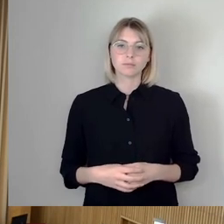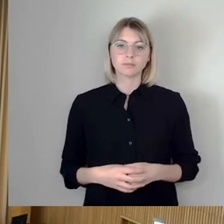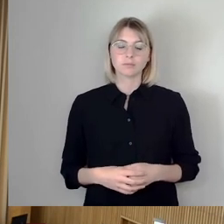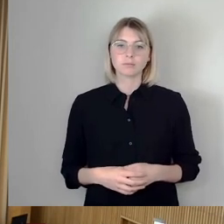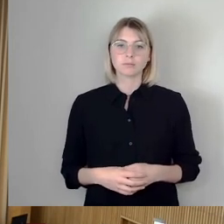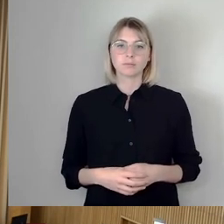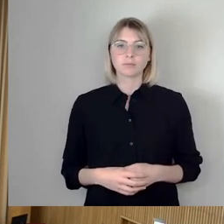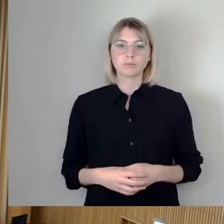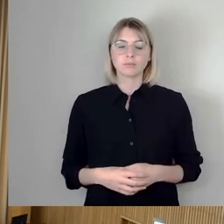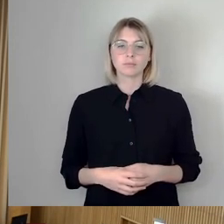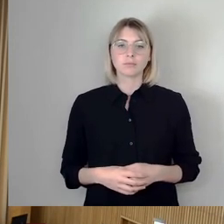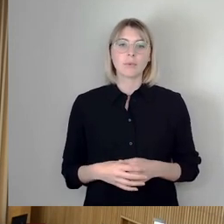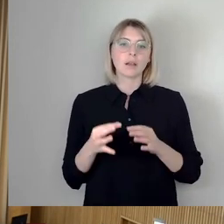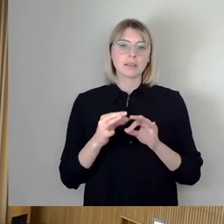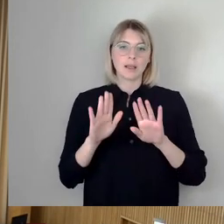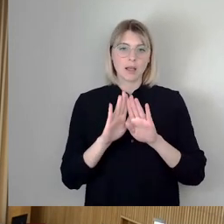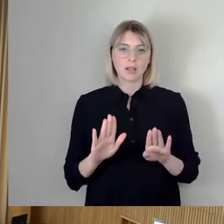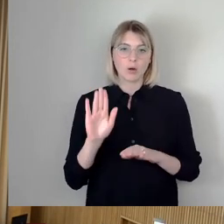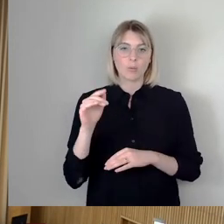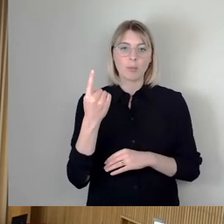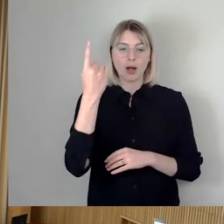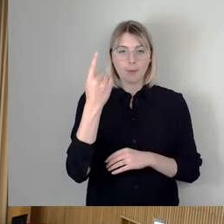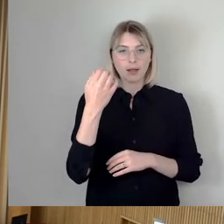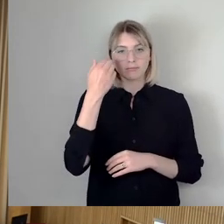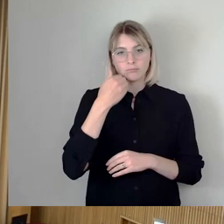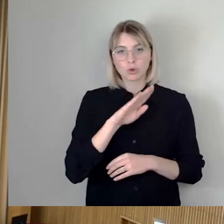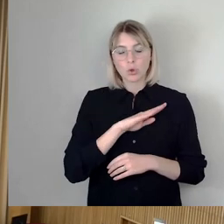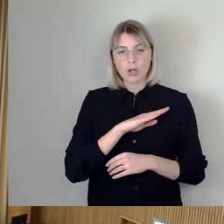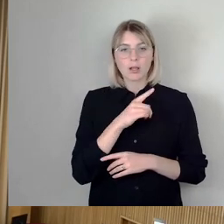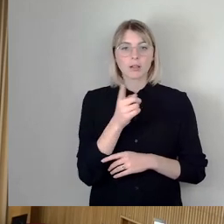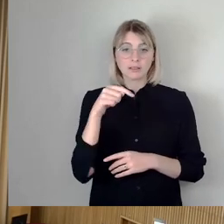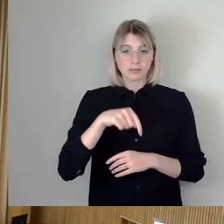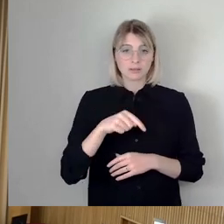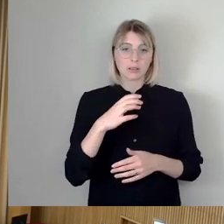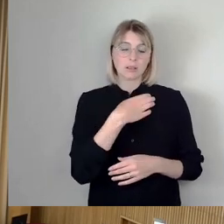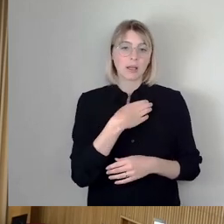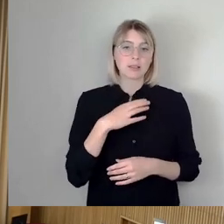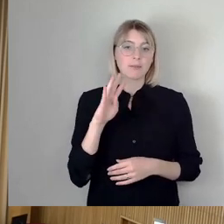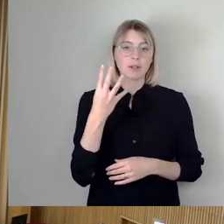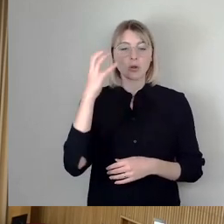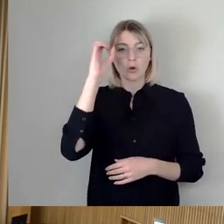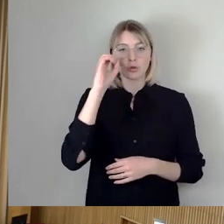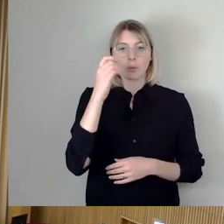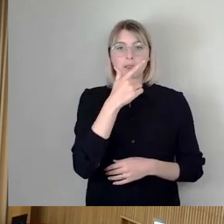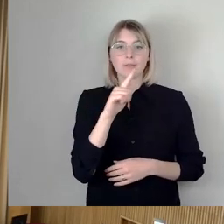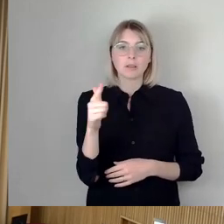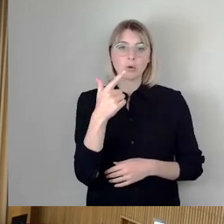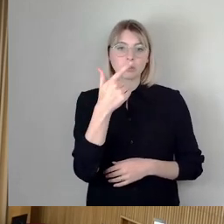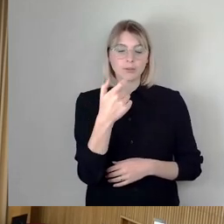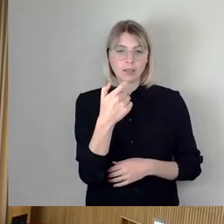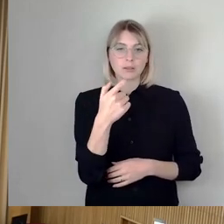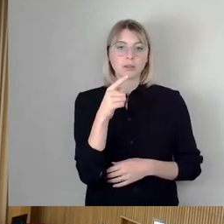Sehr geehrter Herr Oberbürgermeister, liebe Kollegen, in Dresden wurde am 4. Oktober 2020 auf